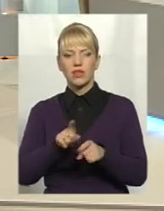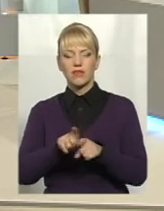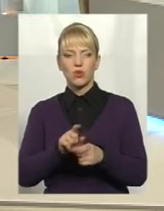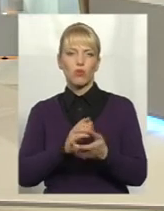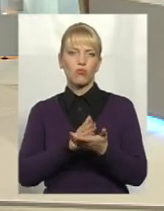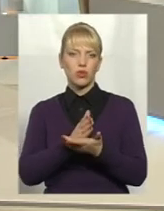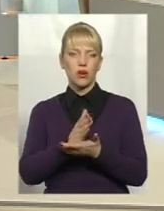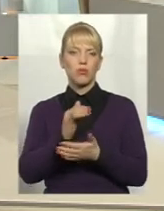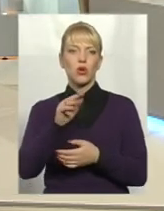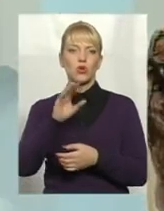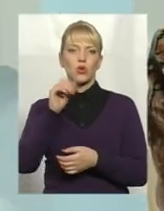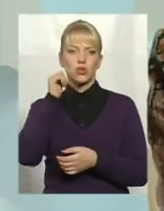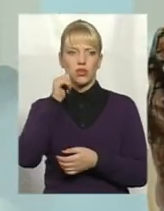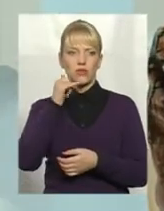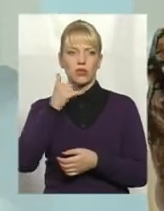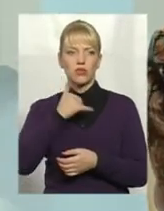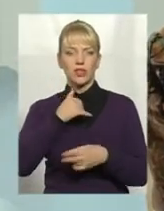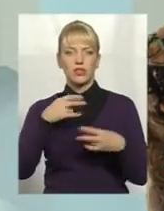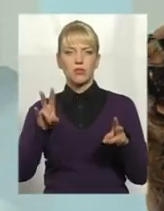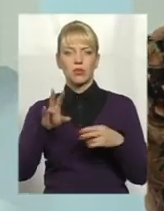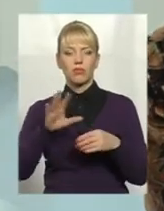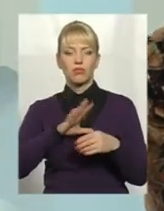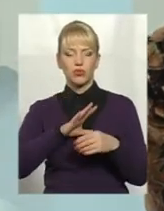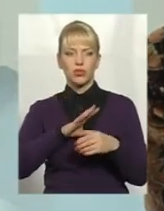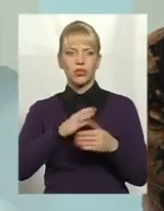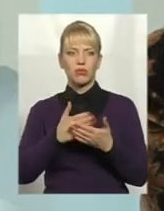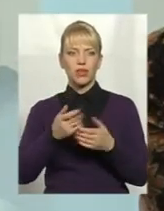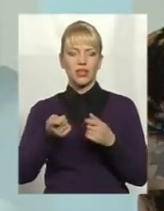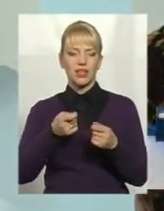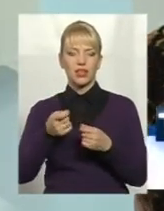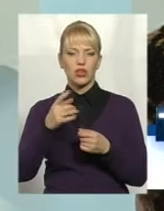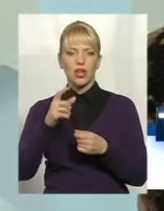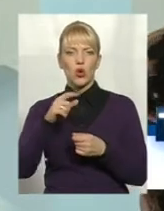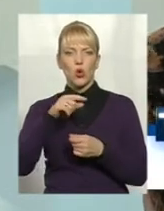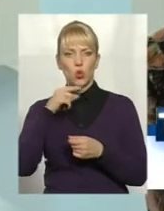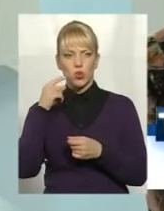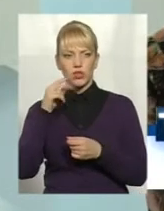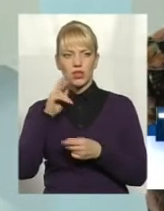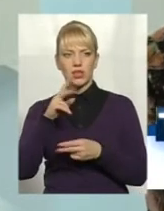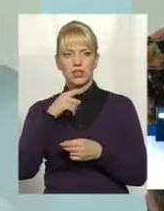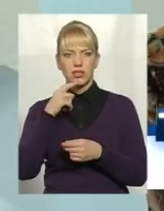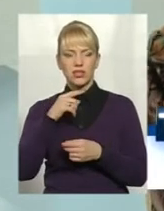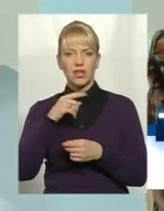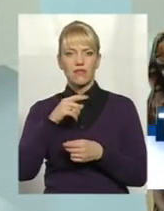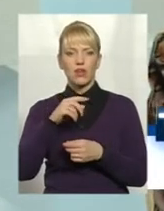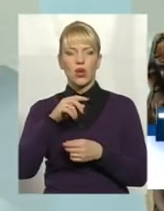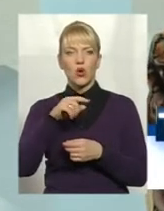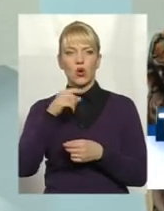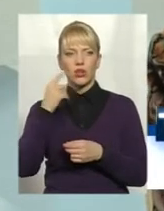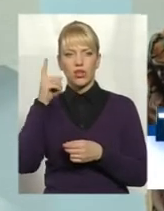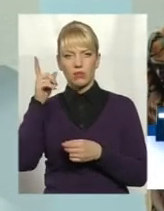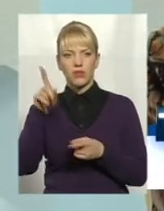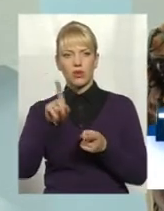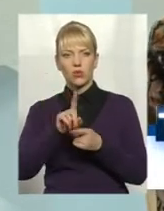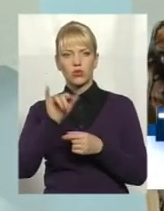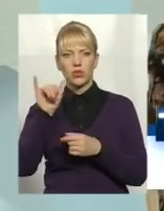нас просто не потрібен буде ринок Росії, як правильно сказав пан Володіслав, там в теж є проблеми.